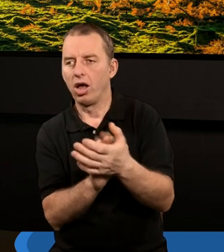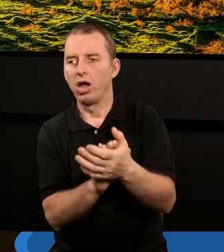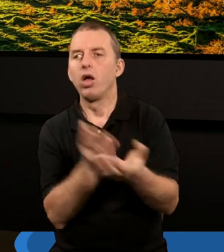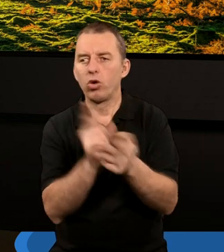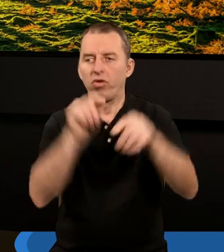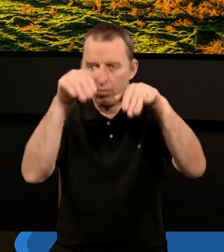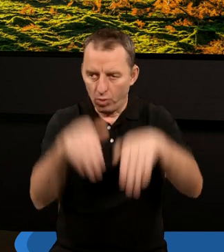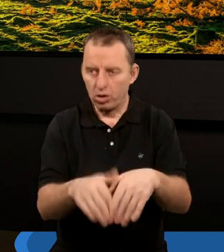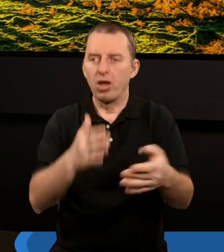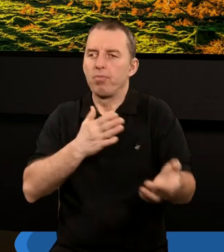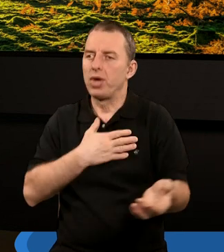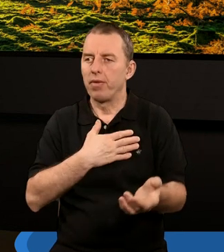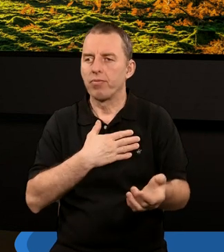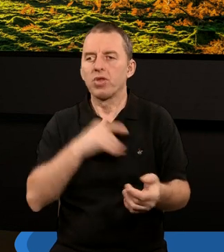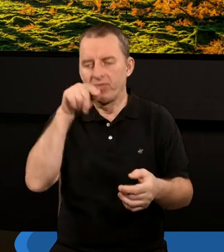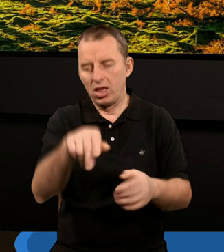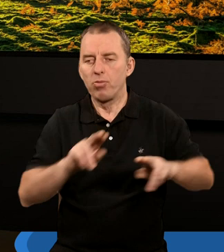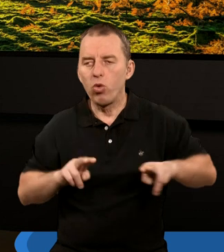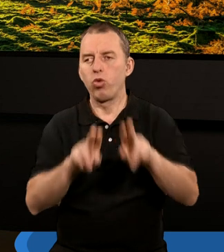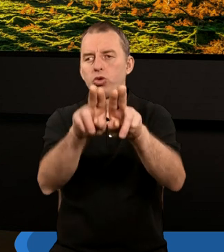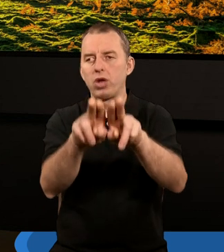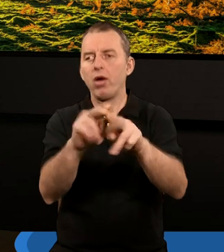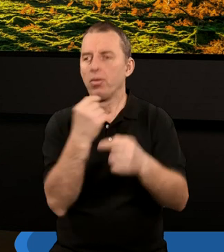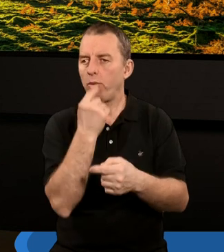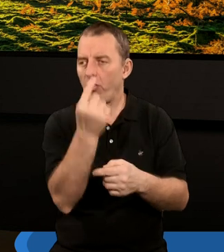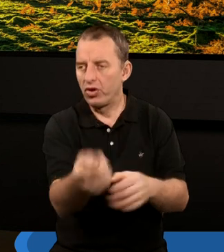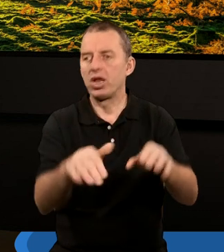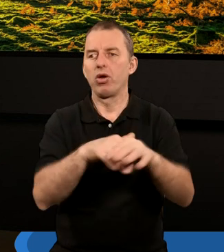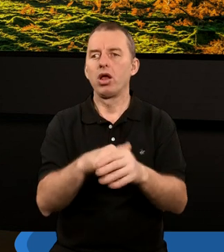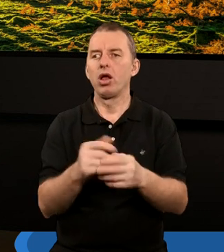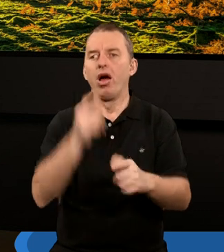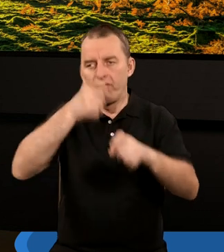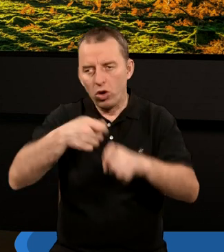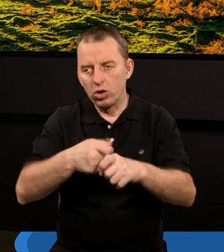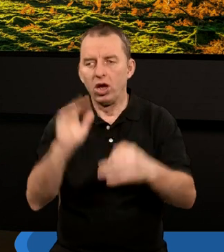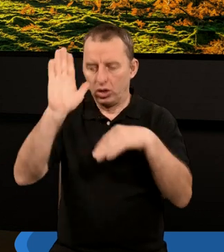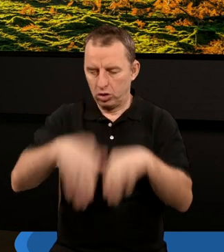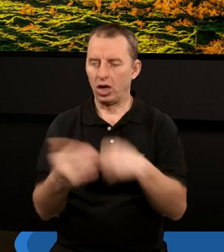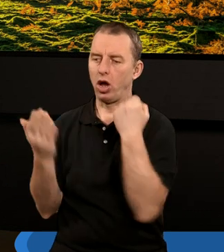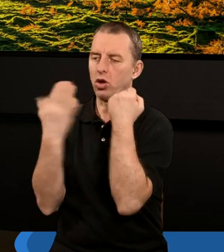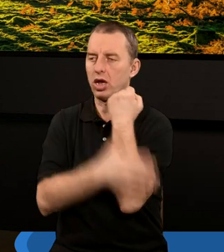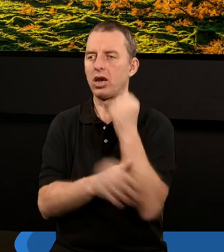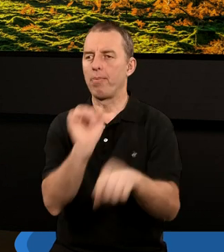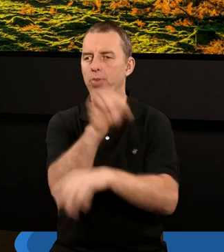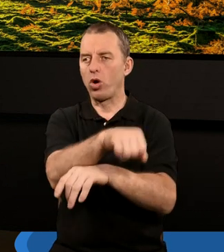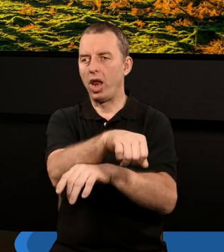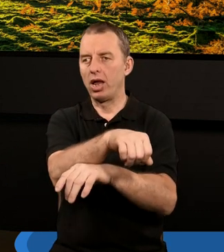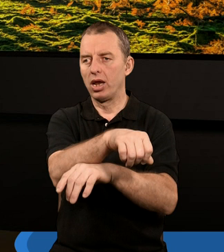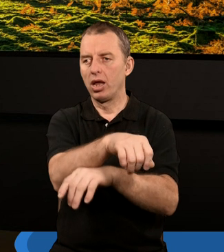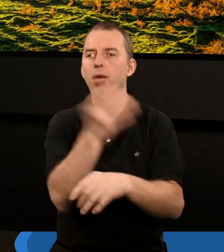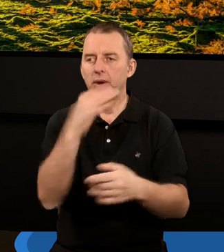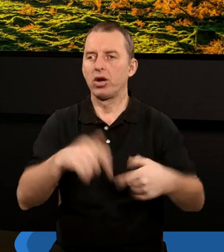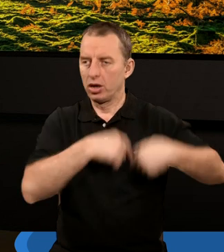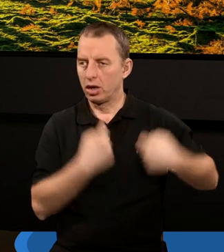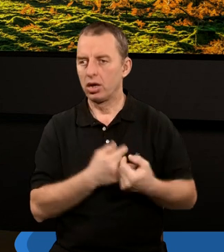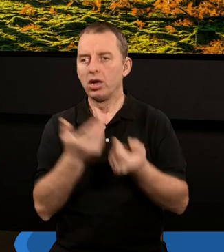żebyśmy również mogli mieć w tym wszystkim udział. Kuba powiedział, że wróg ostatecznie zostanie pokonany i ja